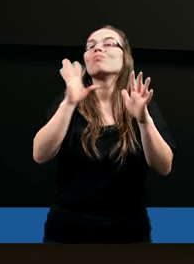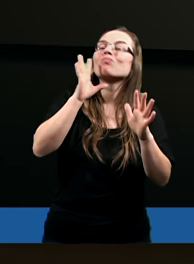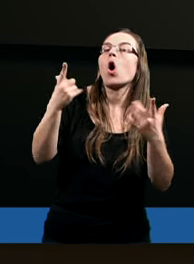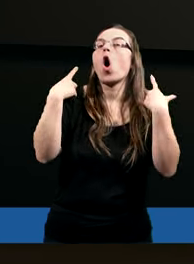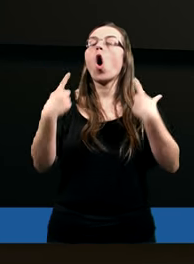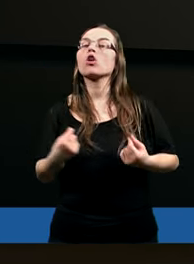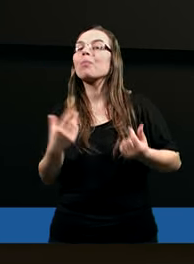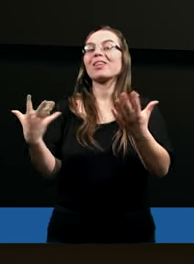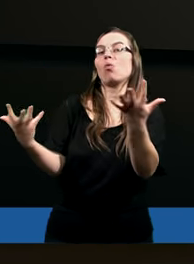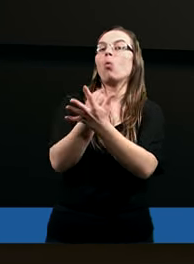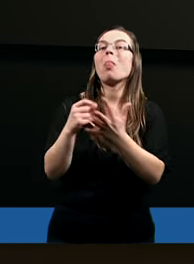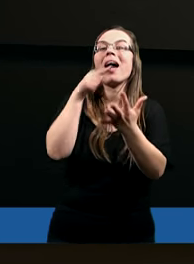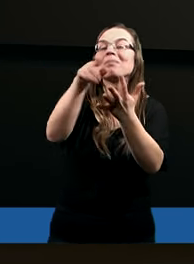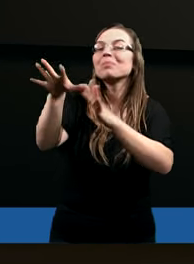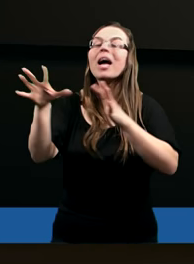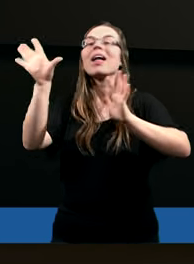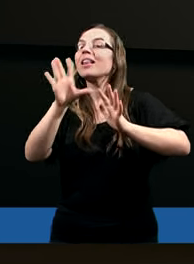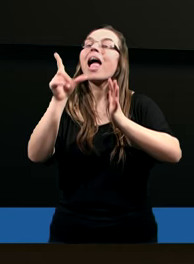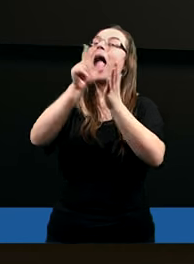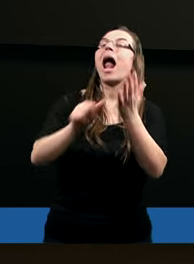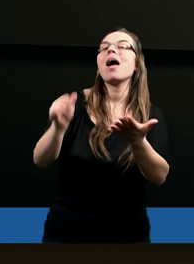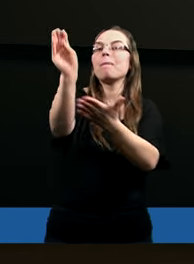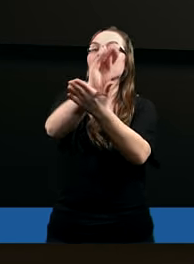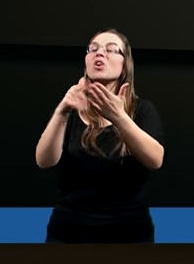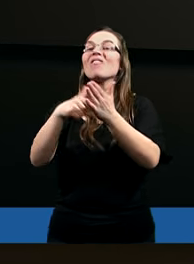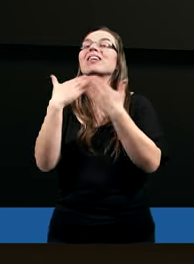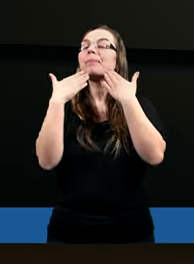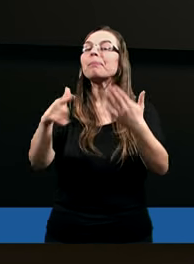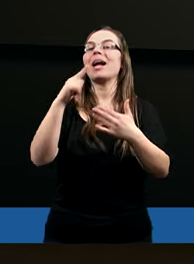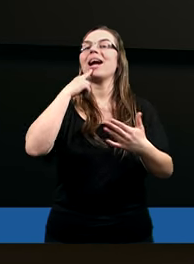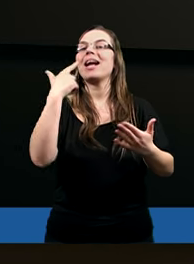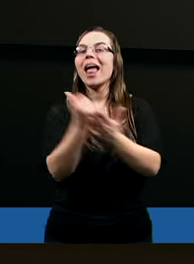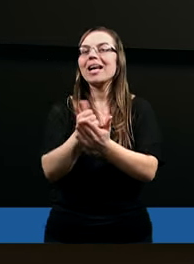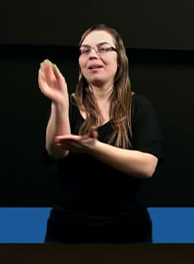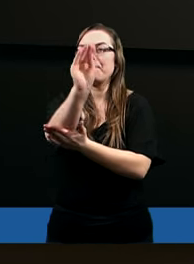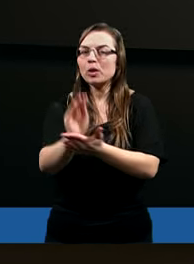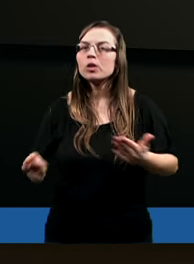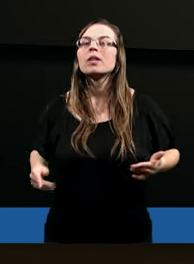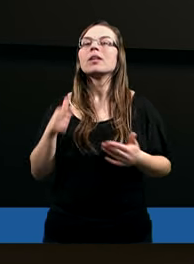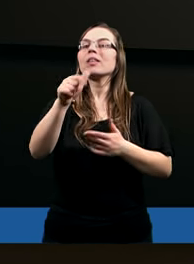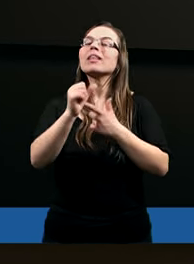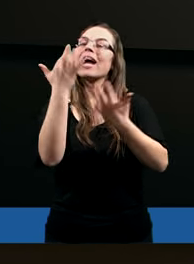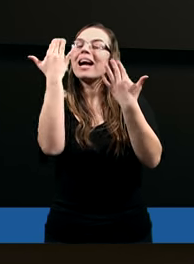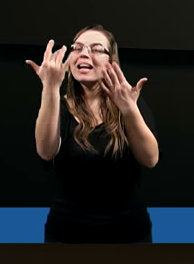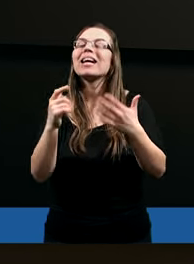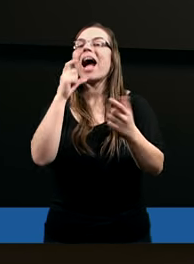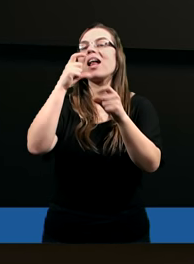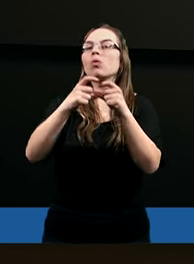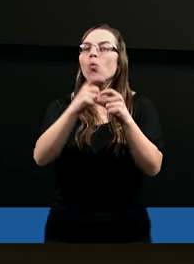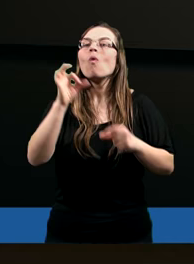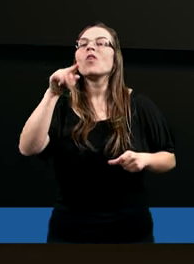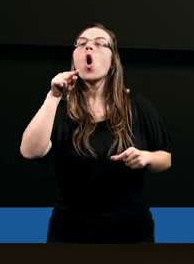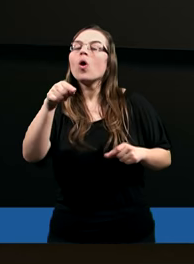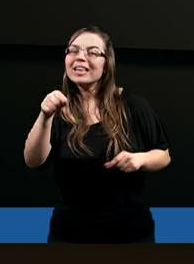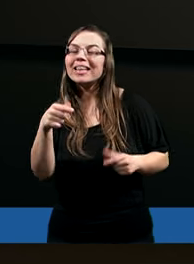udać się. Tam więc pisze list. I teraz kilka słów